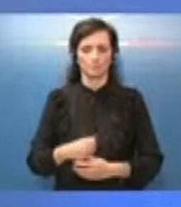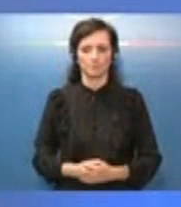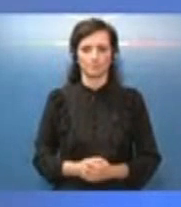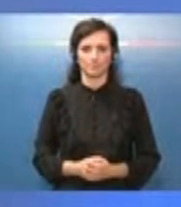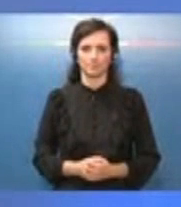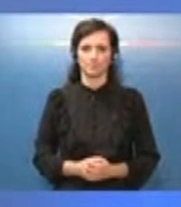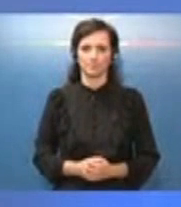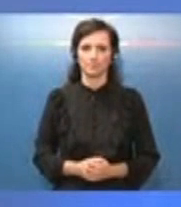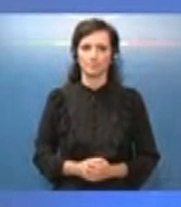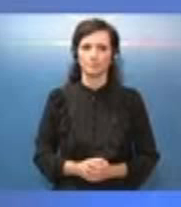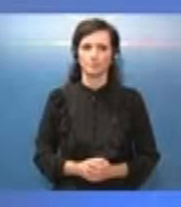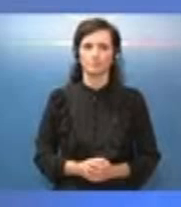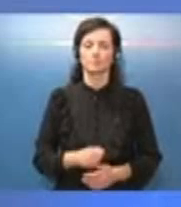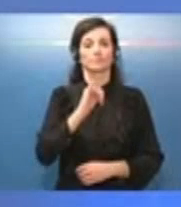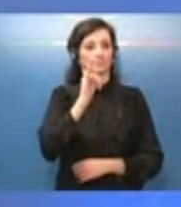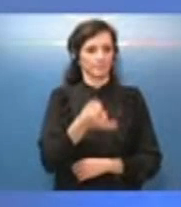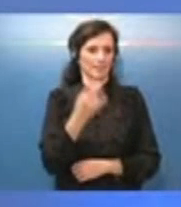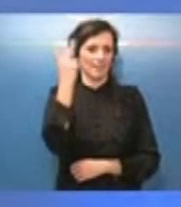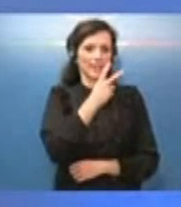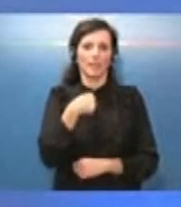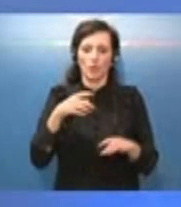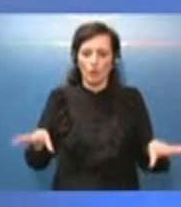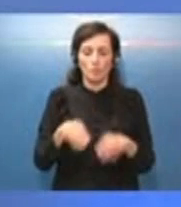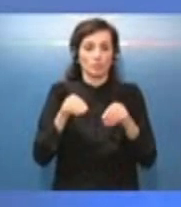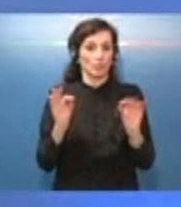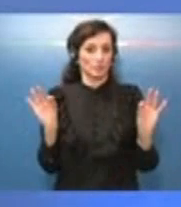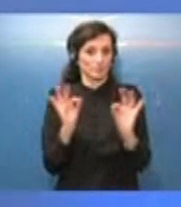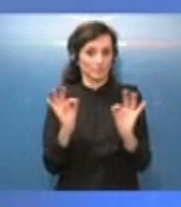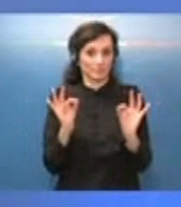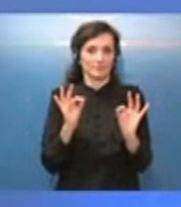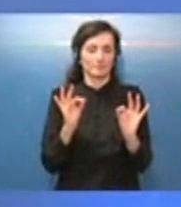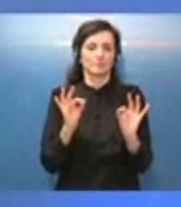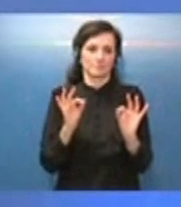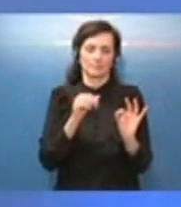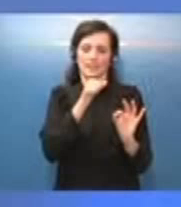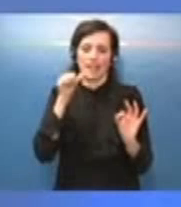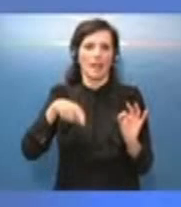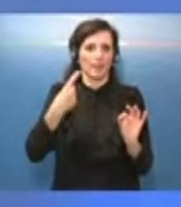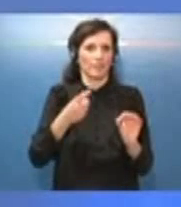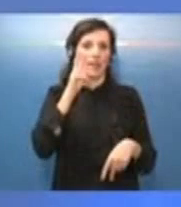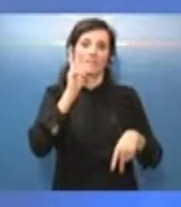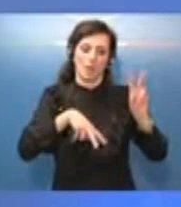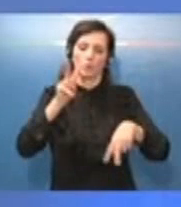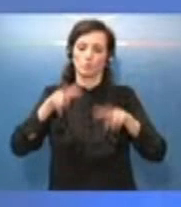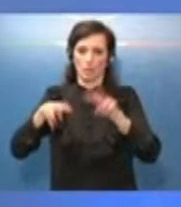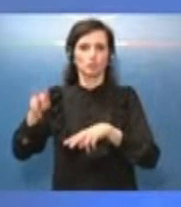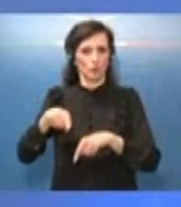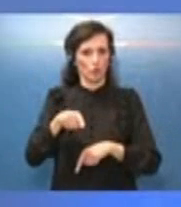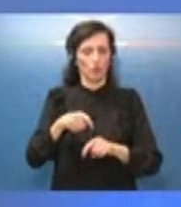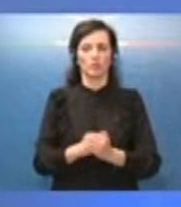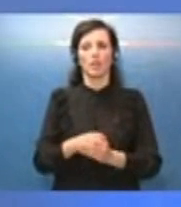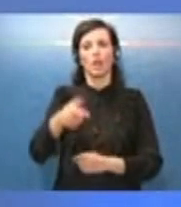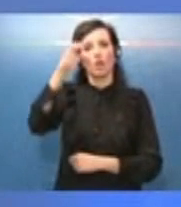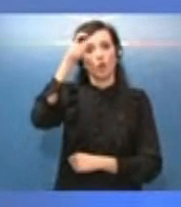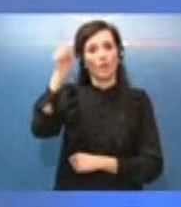siamo ancora veramente ai primissimi passi in cui molte cose devono essere valutate. Quello che il Governo ha fatto, quello che il